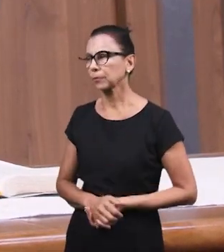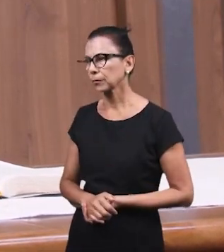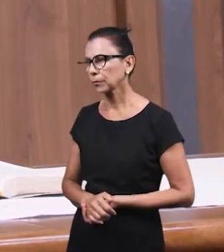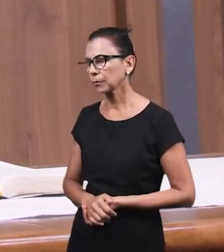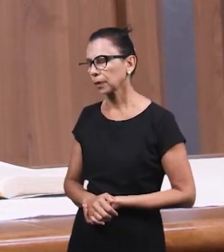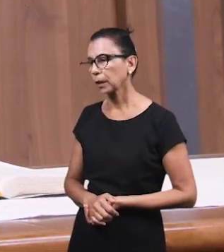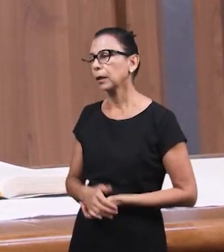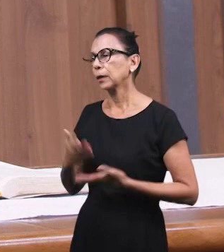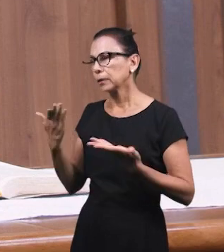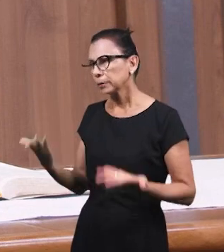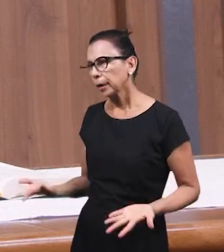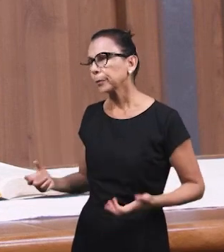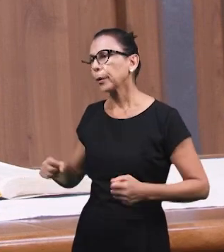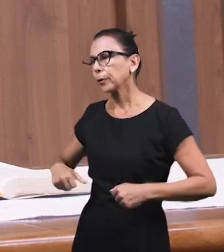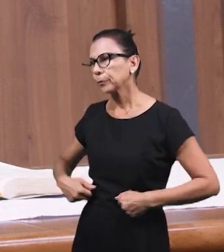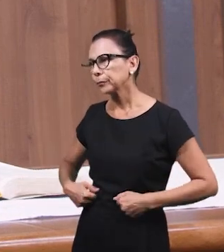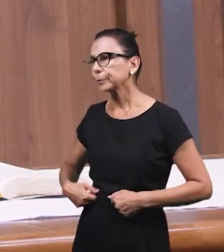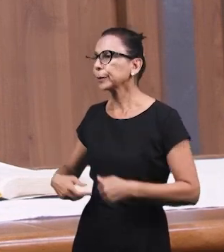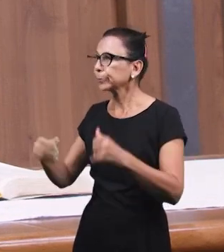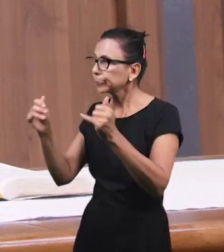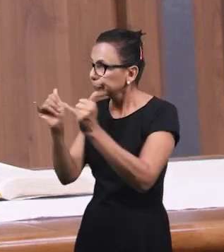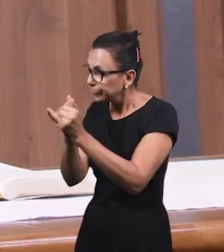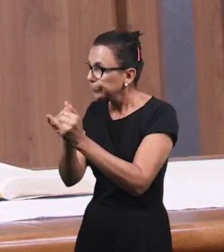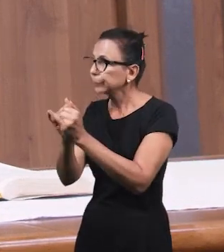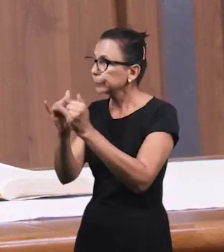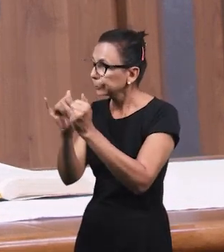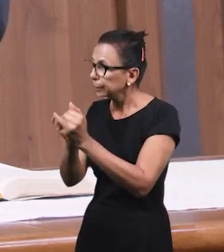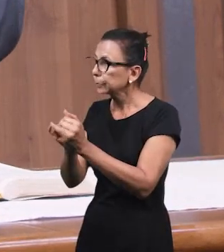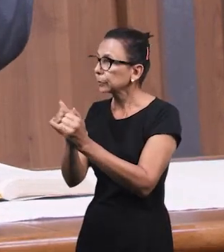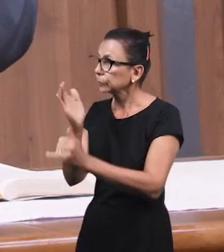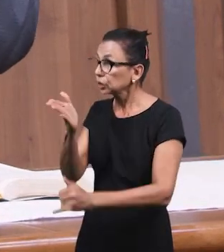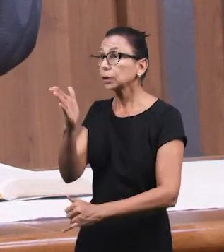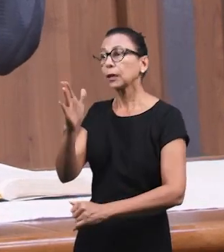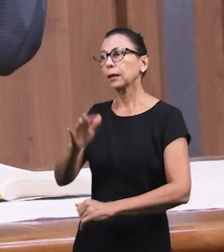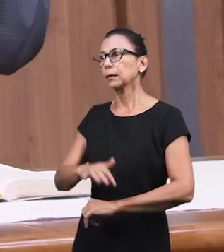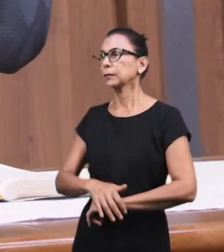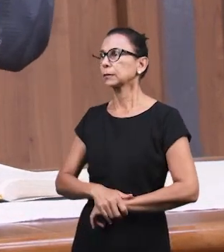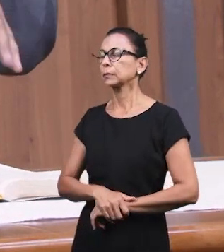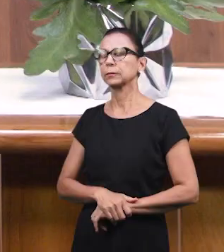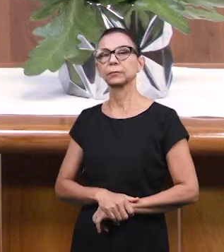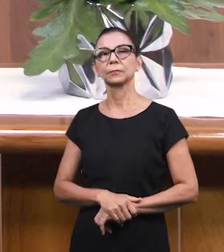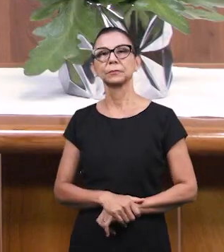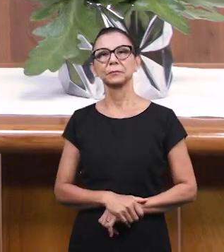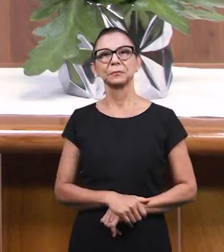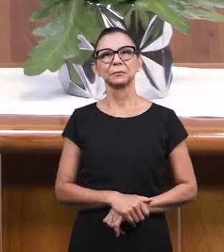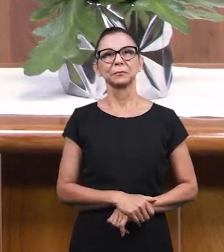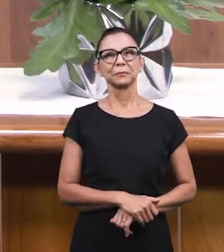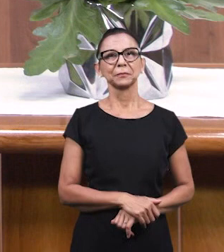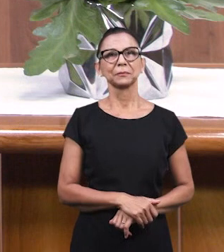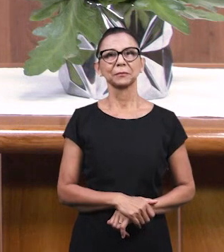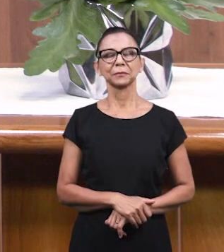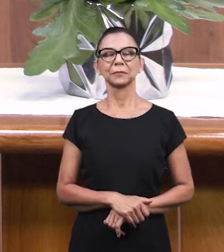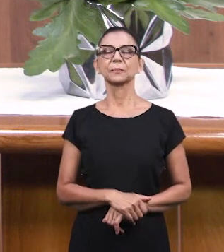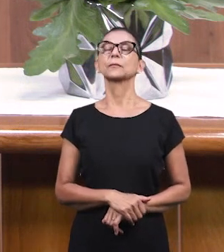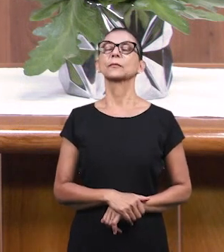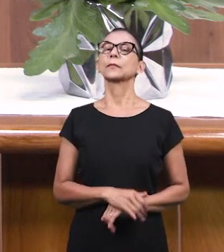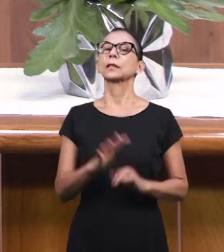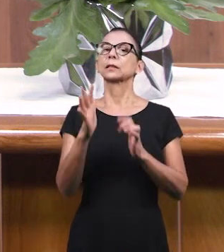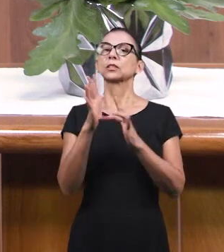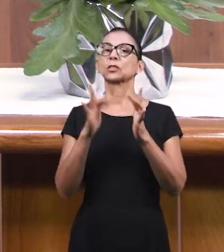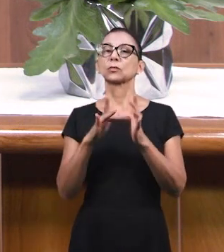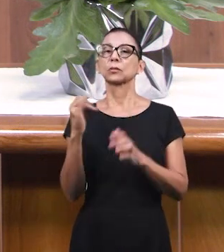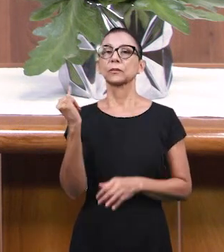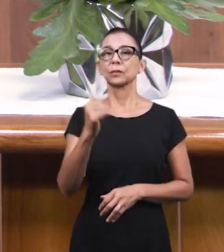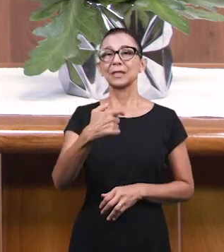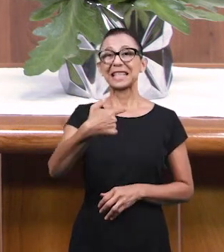сможешь с той расположенностью прощать и сказать. Уже как бы даже тон голоса будет меняться. Но